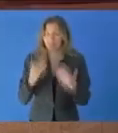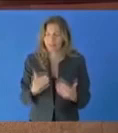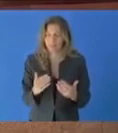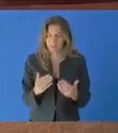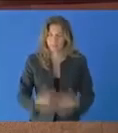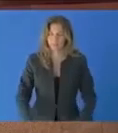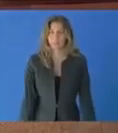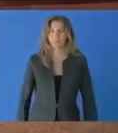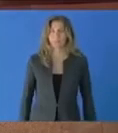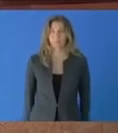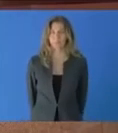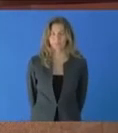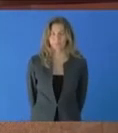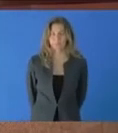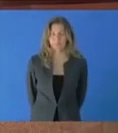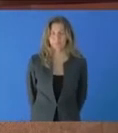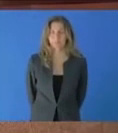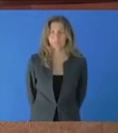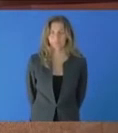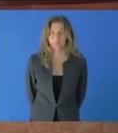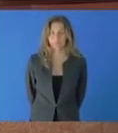conditions d'application. Merci, M. le Président. le